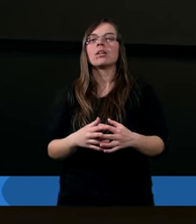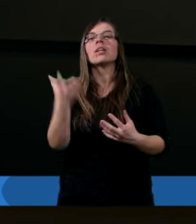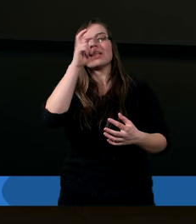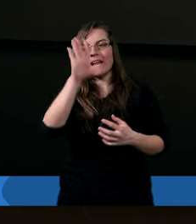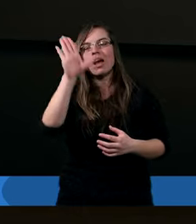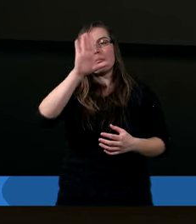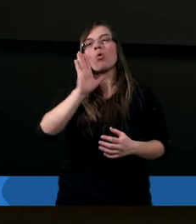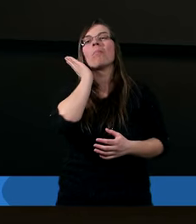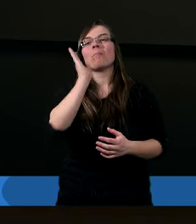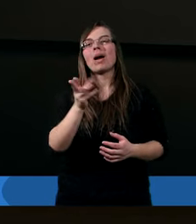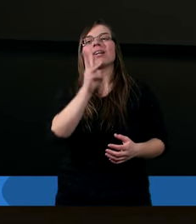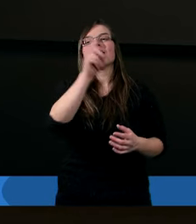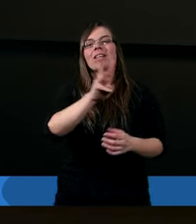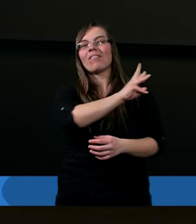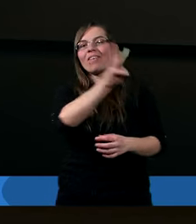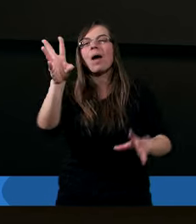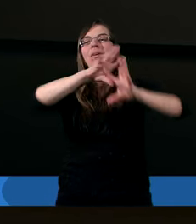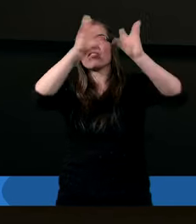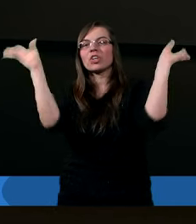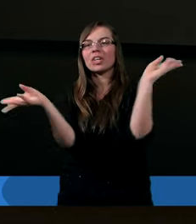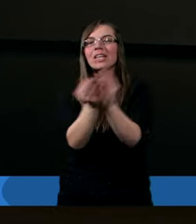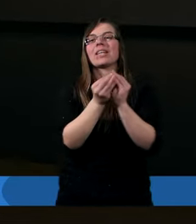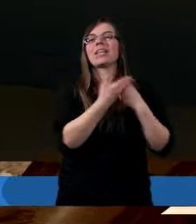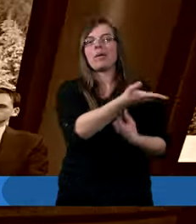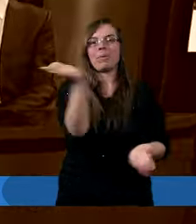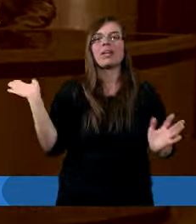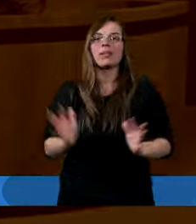Niech Bóg będzie z Wami wszystkimi.